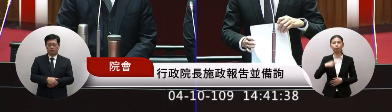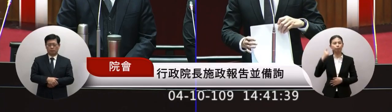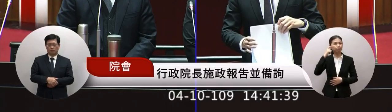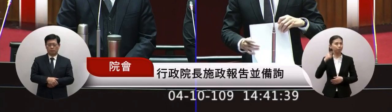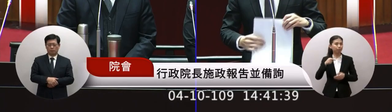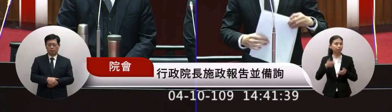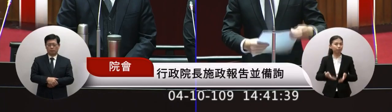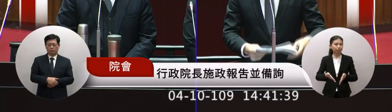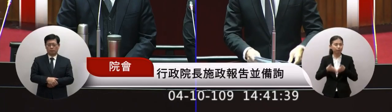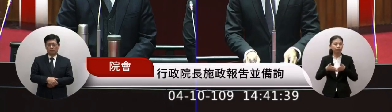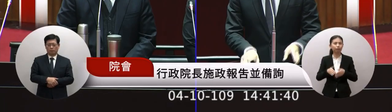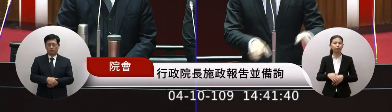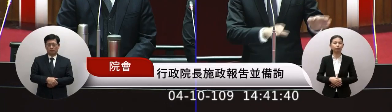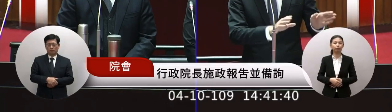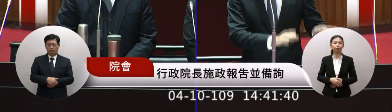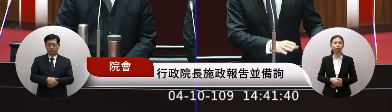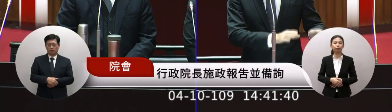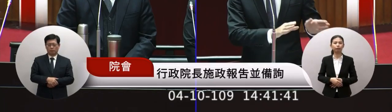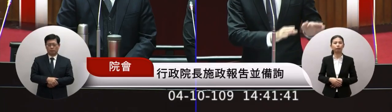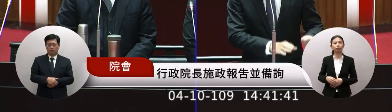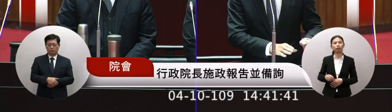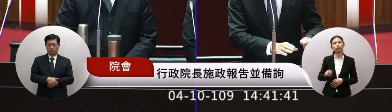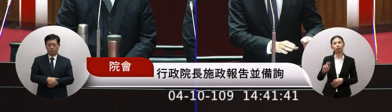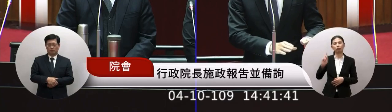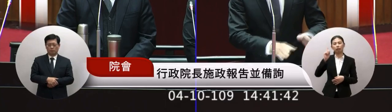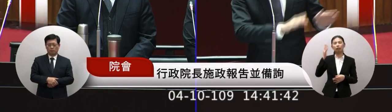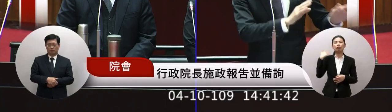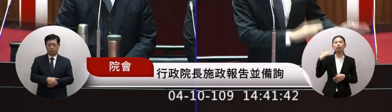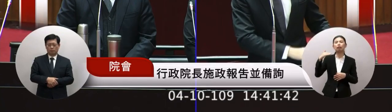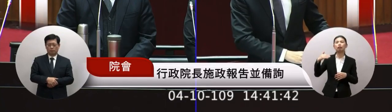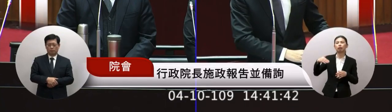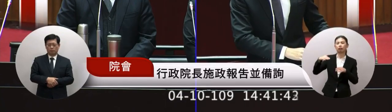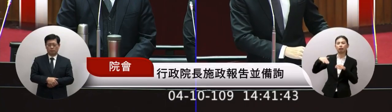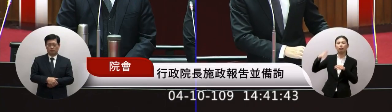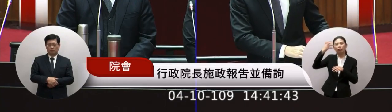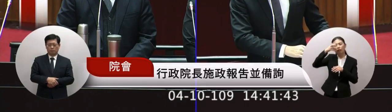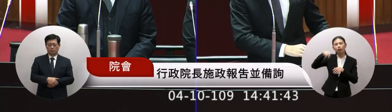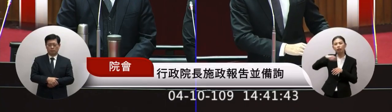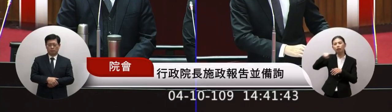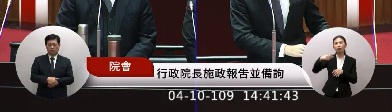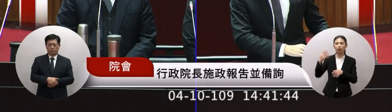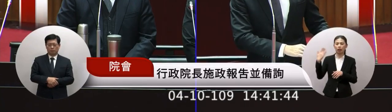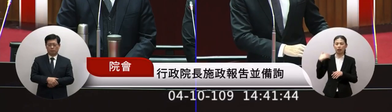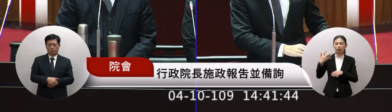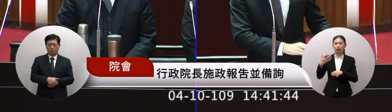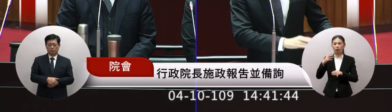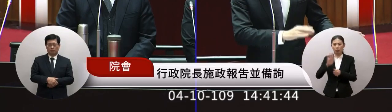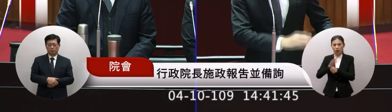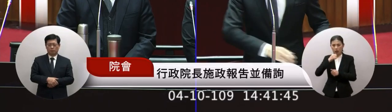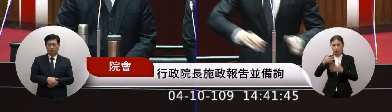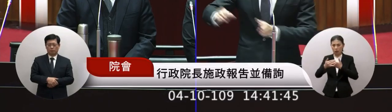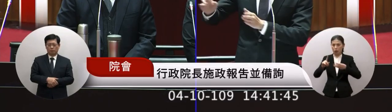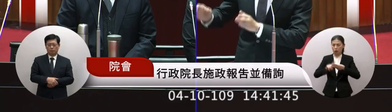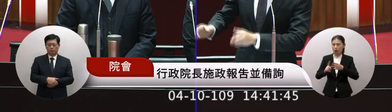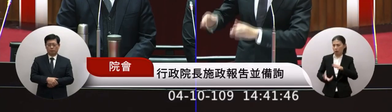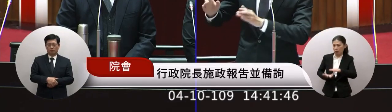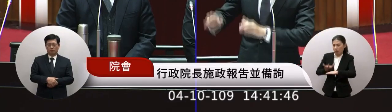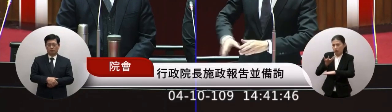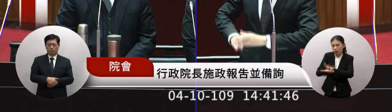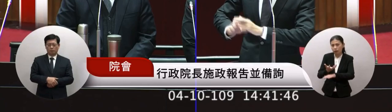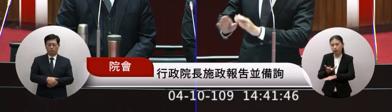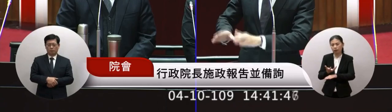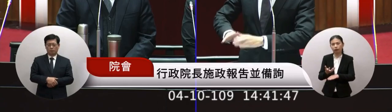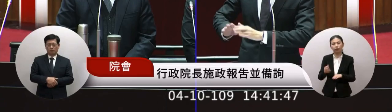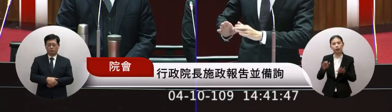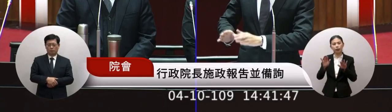這個很重要我們不可以說我們這些事大這些中培過去為台灣的民主在奉獻的時候現在我們